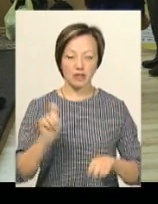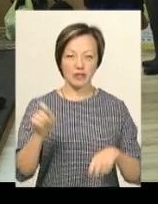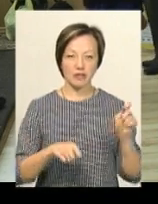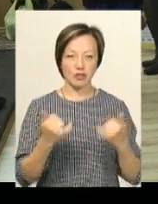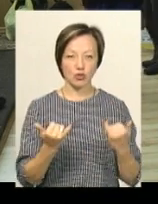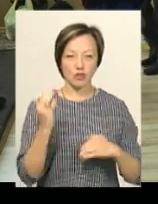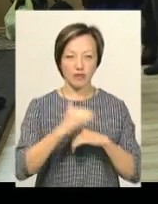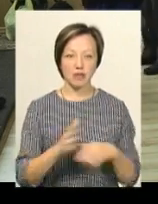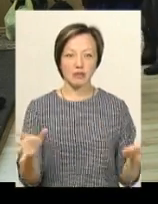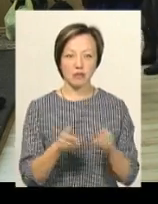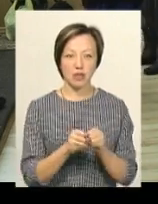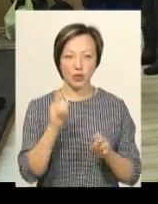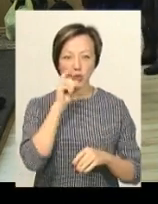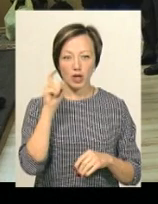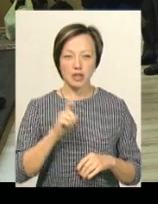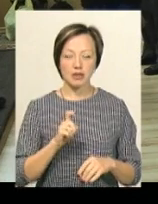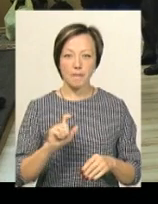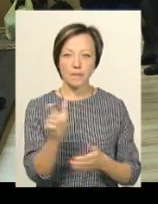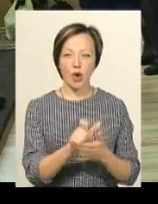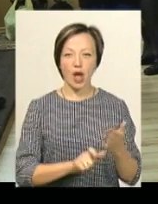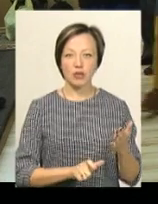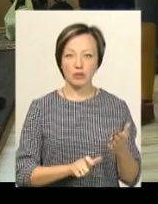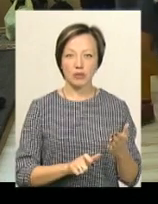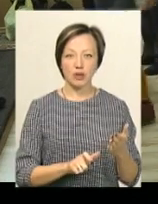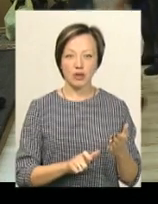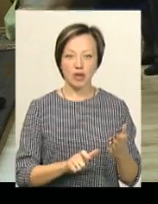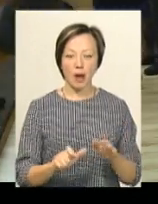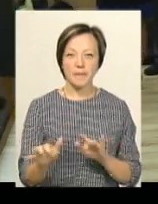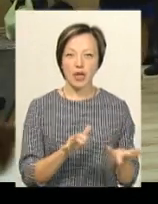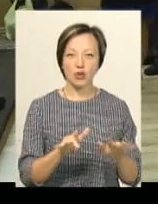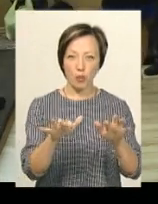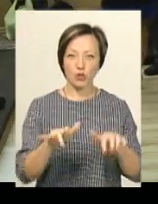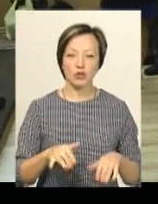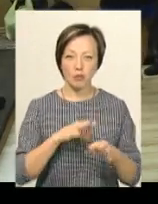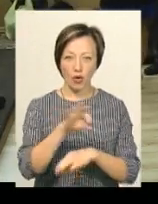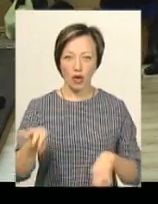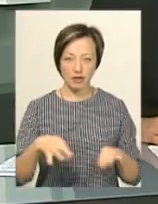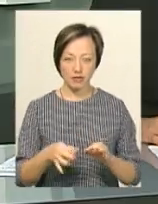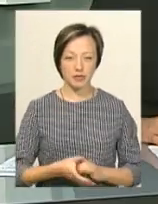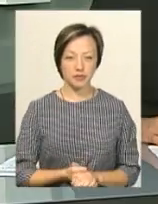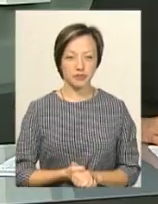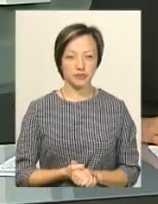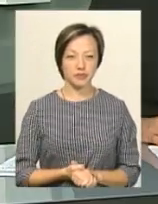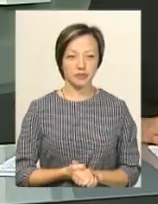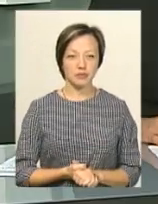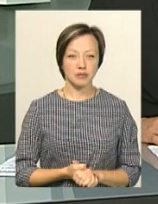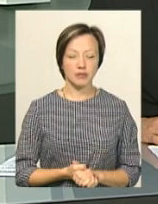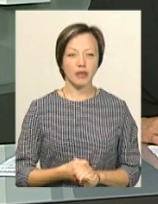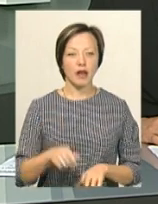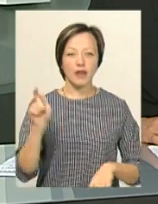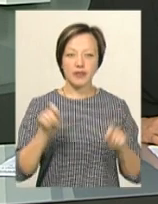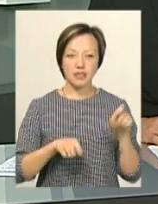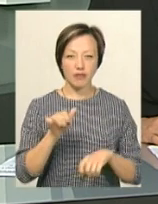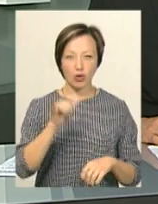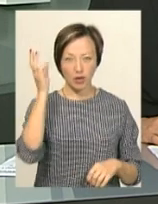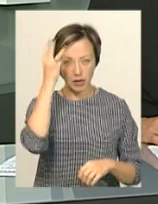спільно з українським поетом, менеджером культурних проєктів Грицьком Семенчуком. Фестиваль у